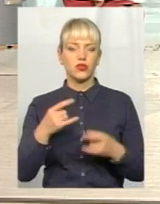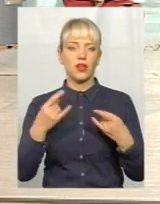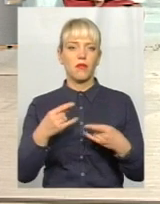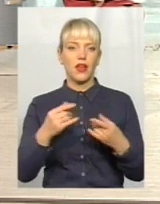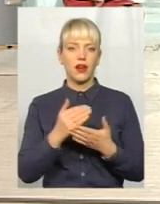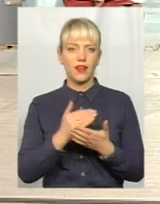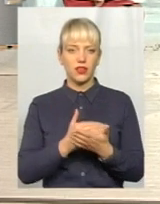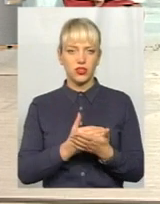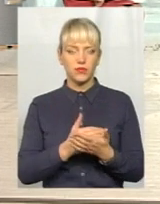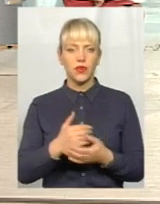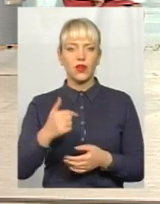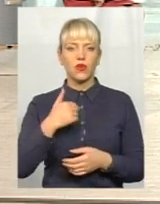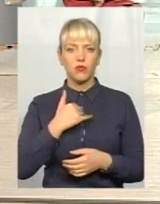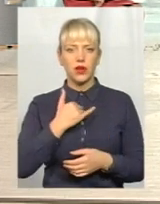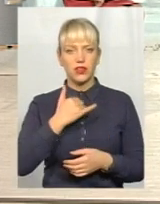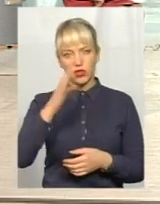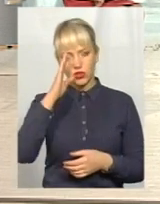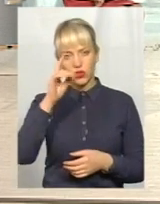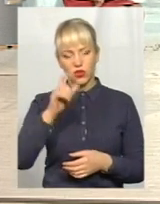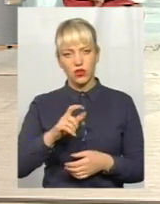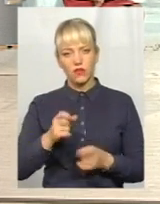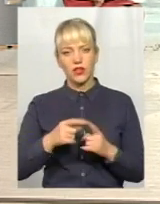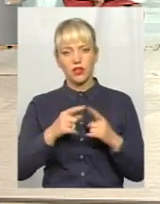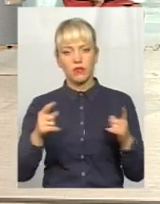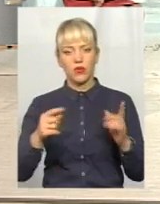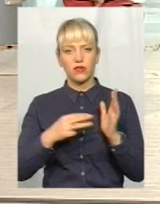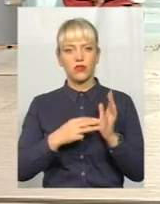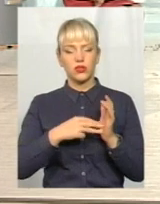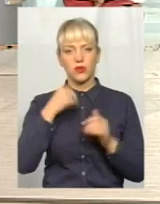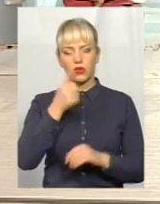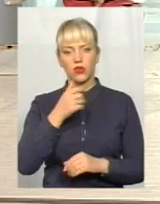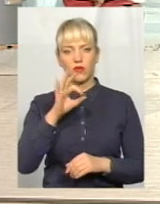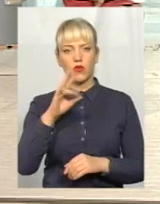Ви знаєте, у мене чоловік напротив гіроку з банкоборів.